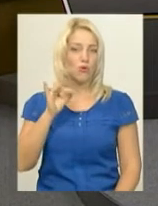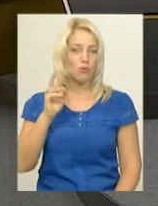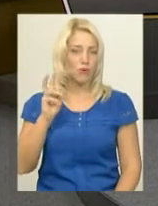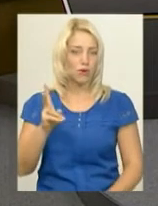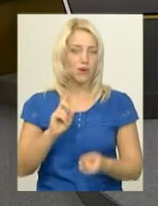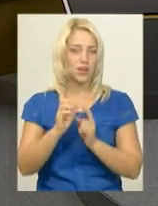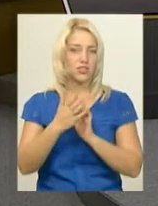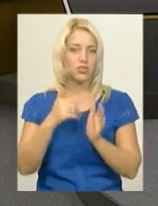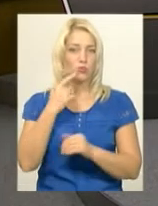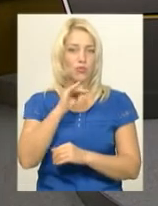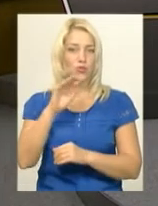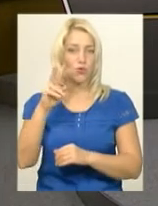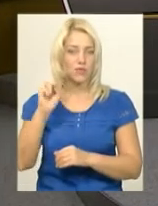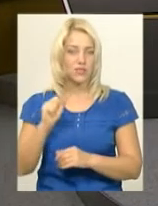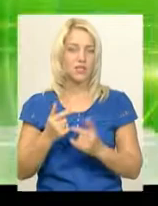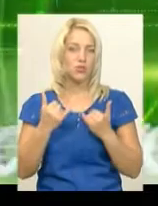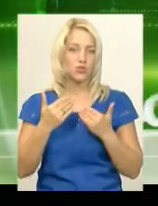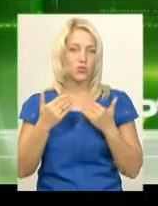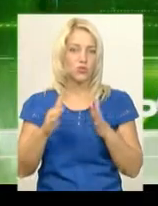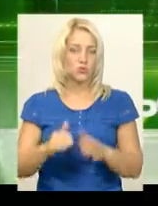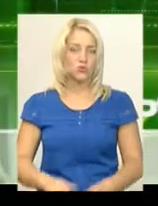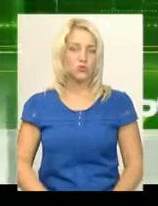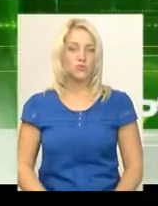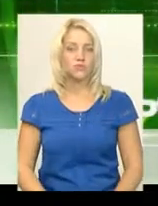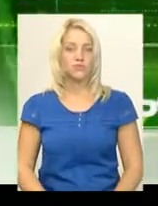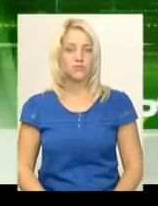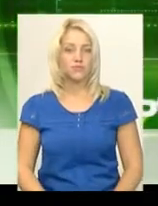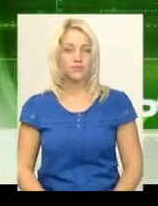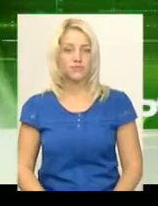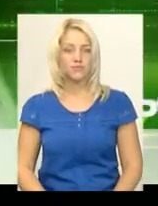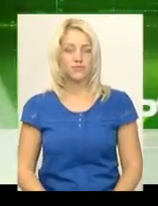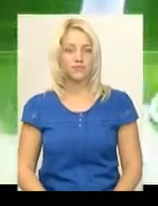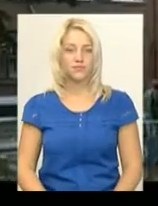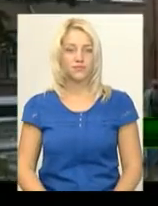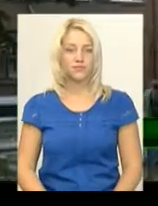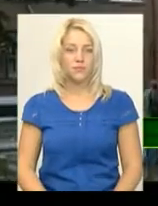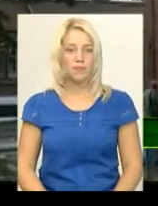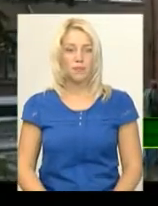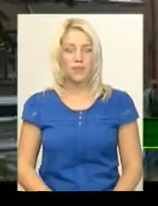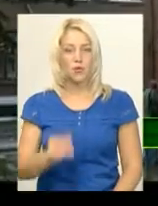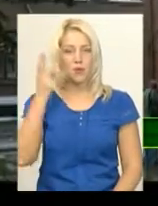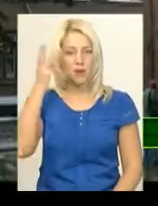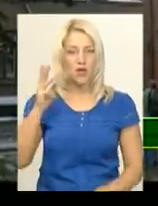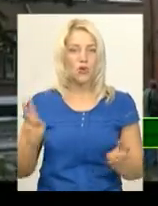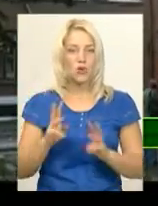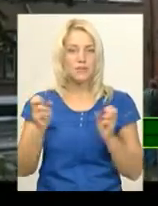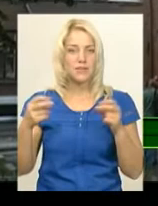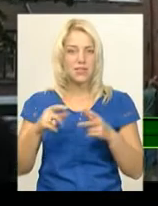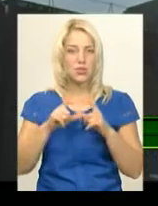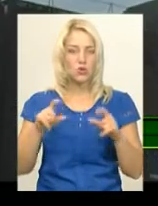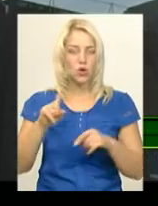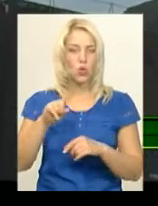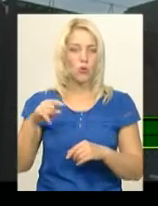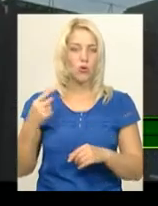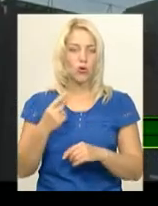мови Оксана Фіновська. Сьогодні у випуску. Музика У Хмельницькому горіла спеціалізована школа номер